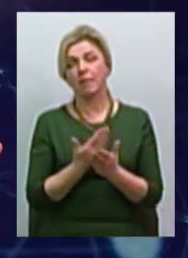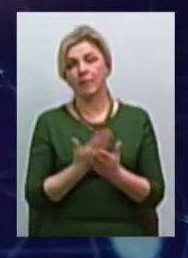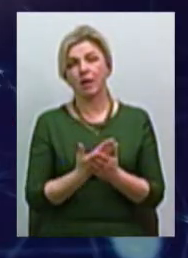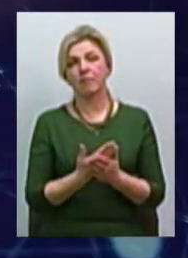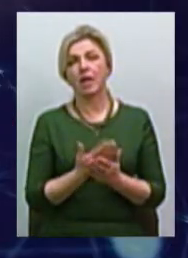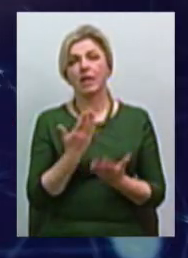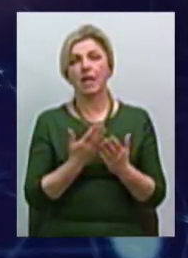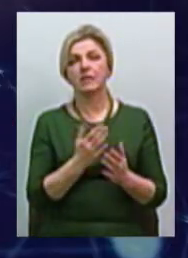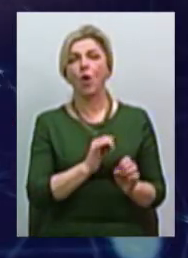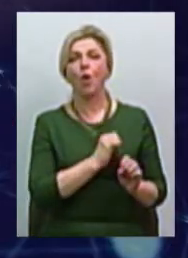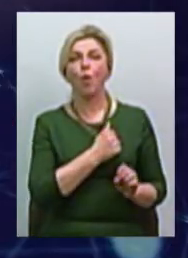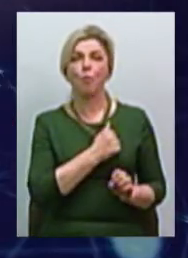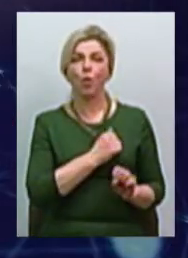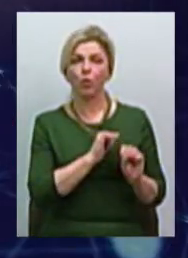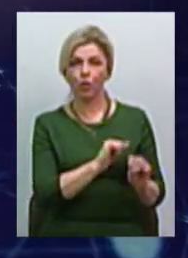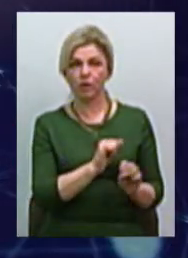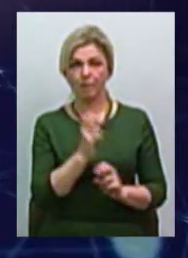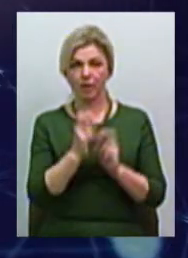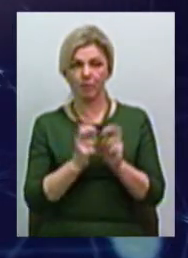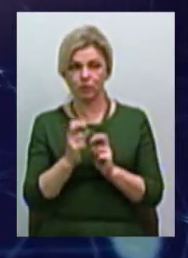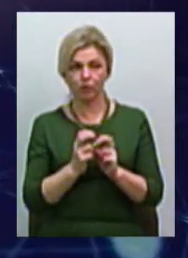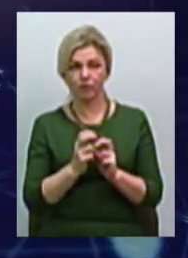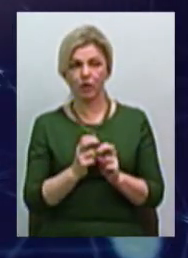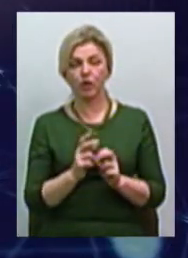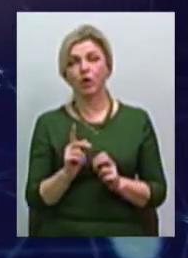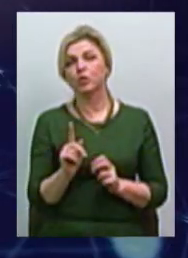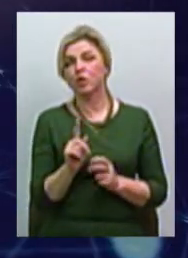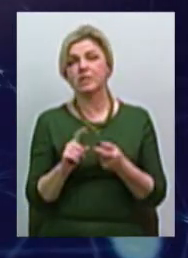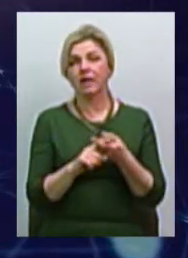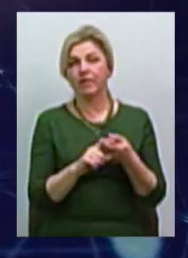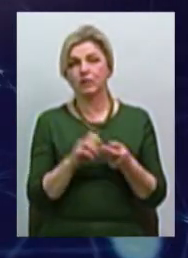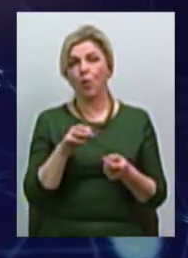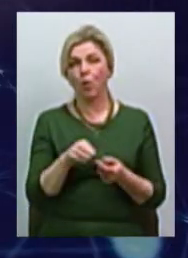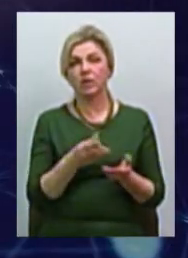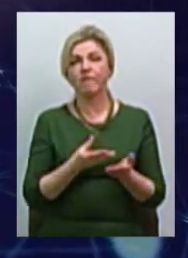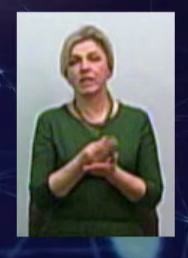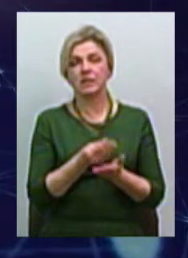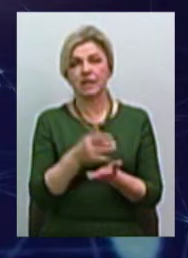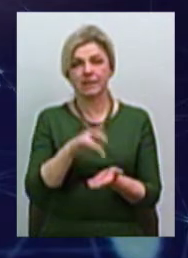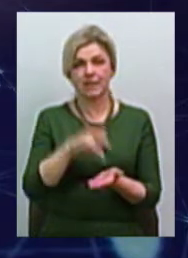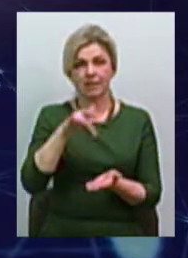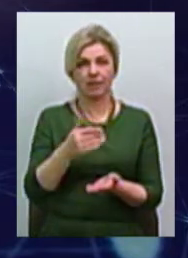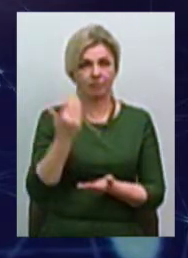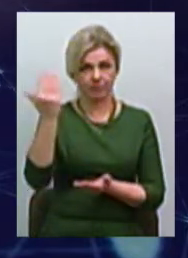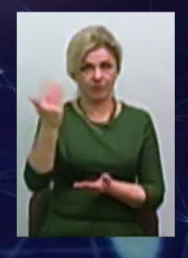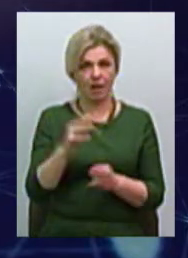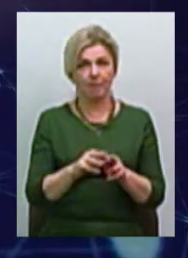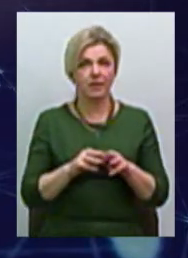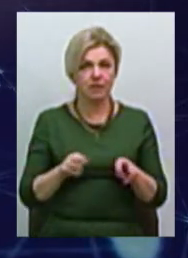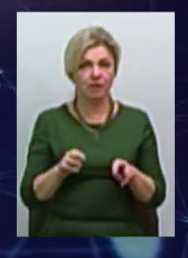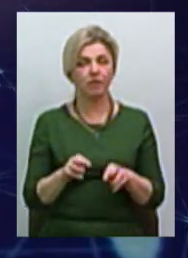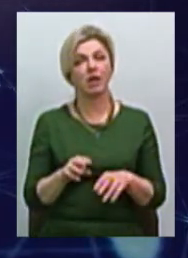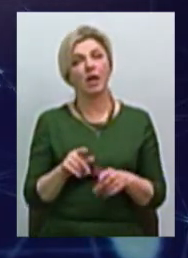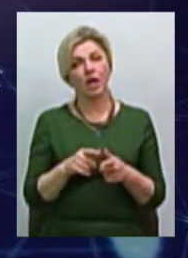самооборонної промисловості, котрі залежать від фінансування централізованого від міністерства? Чи до